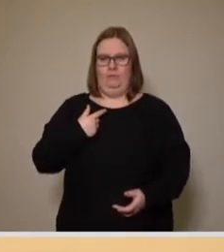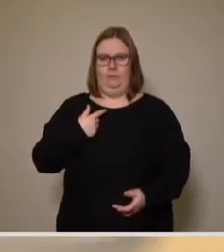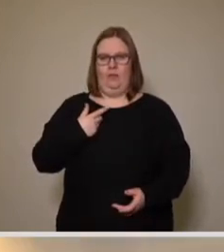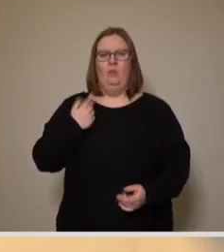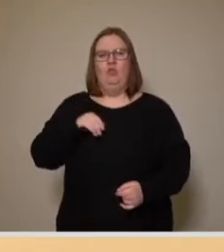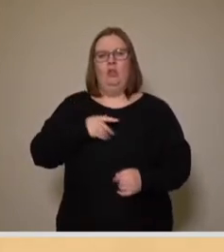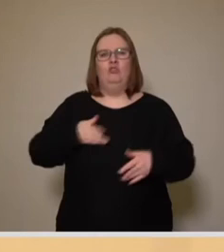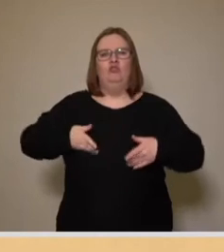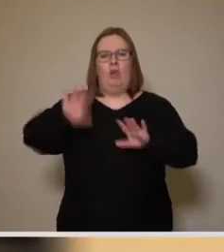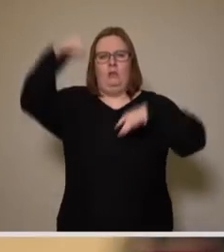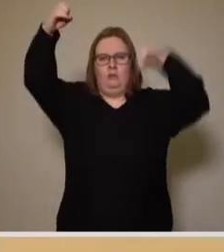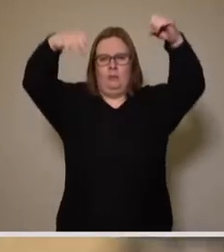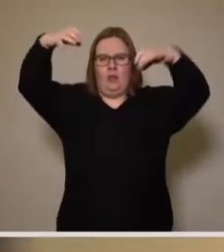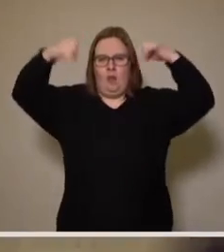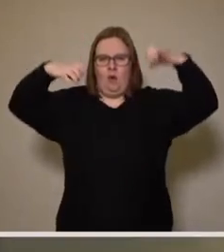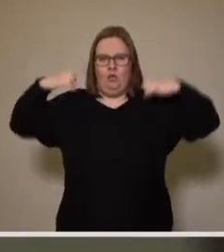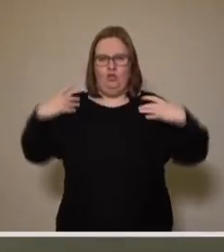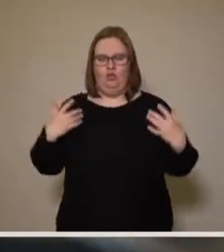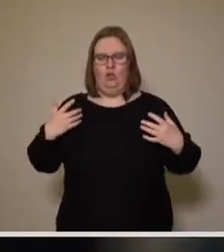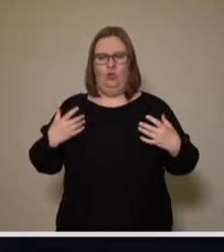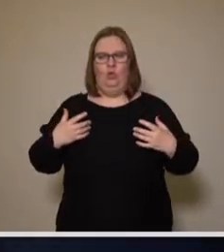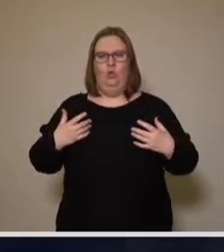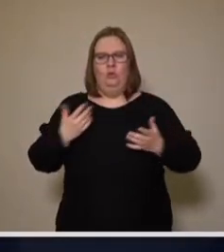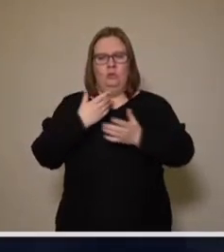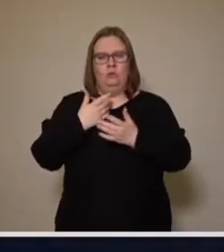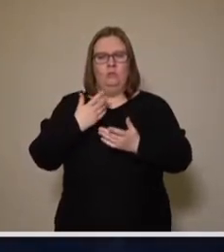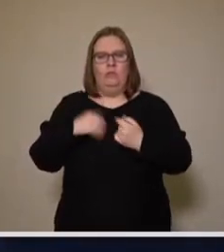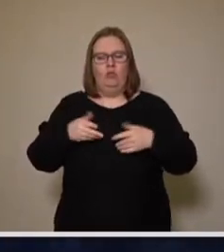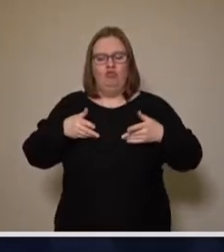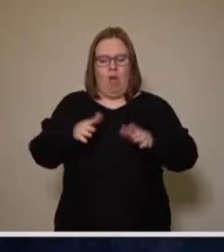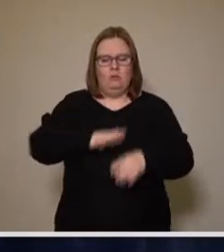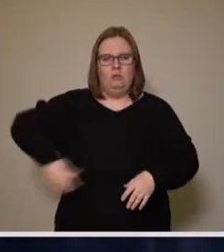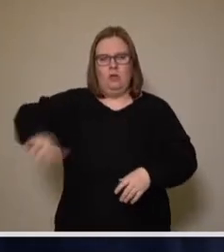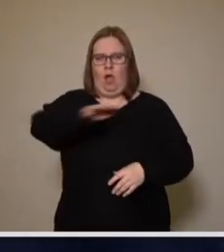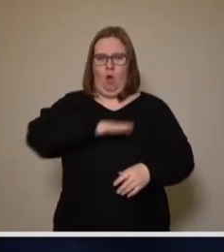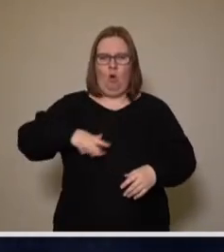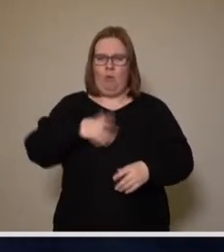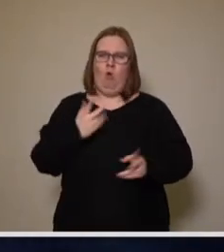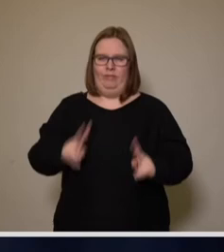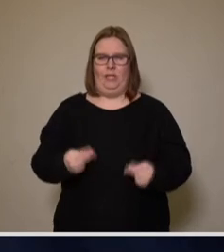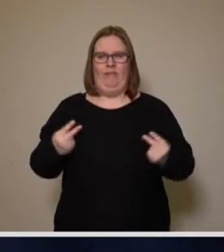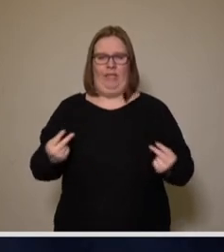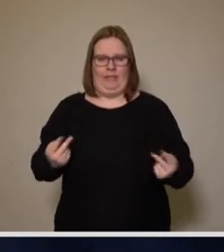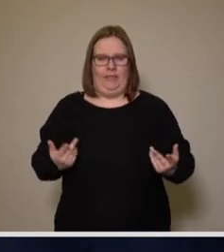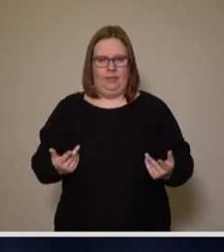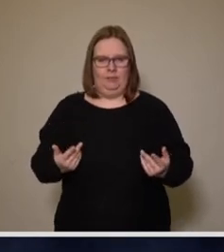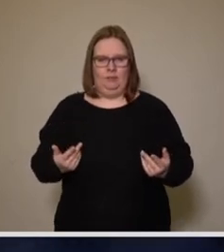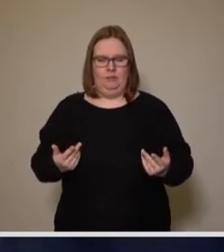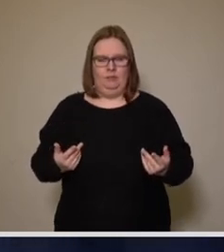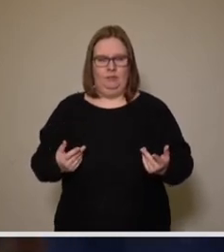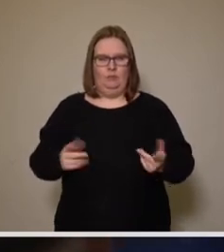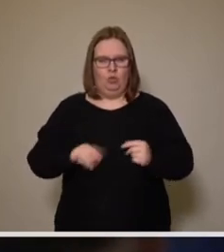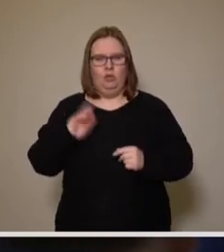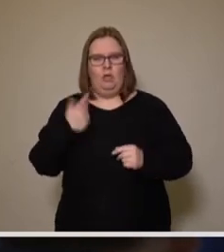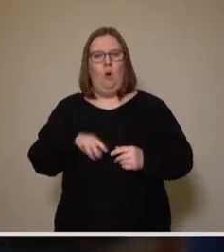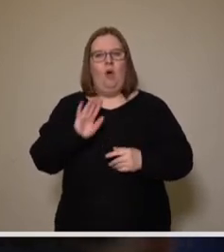Straßenbeleuchtung und der lichttechnischen Gestaltung von Straßenräumen spielt in Dresden ja immer wieder mal eine Rolle. Wir erinnern uns alle noch an